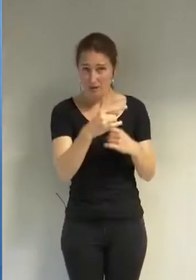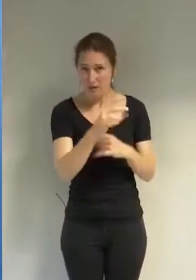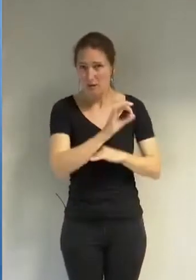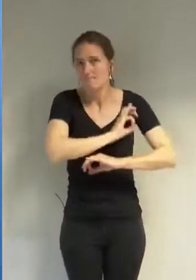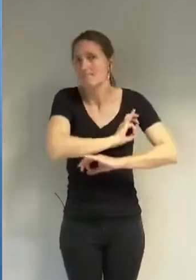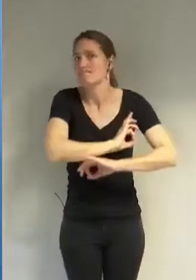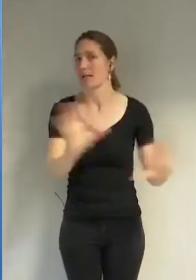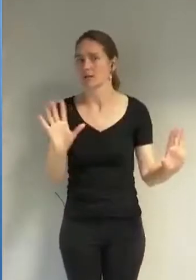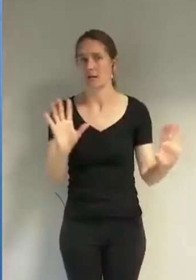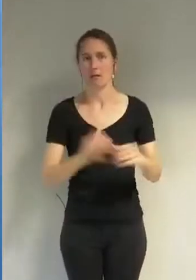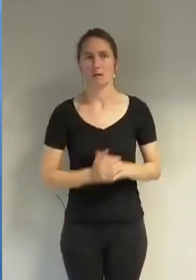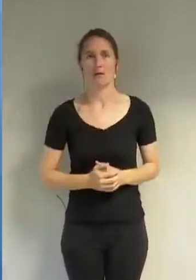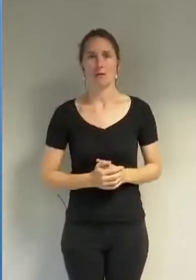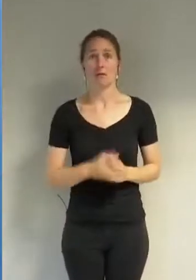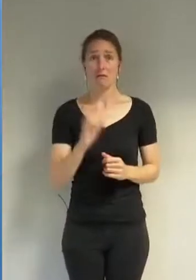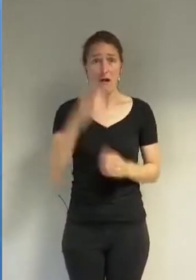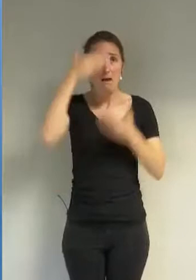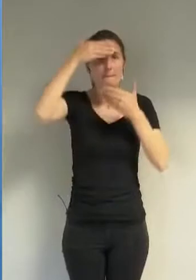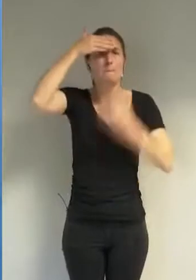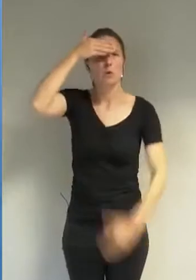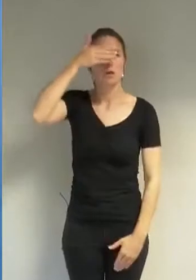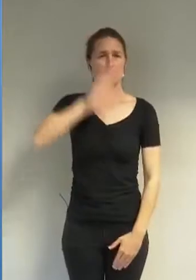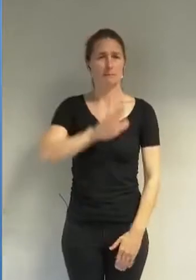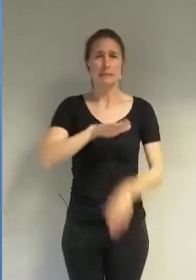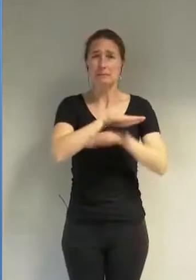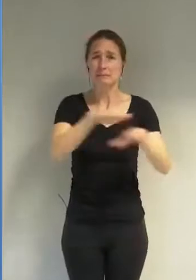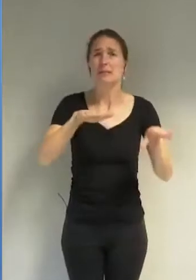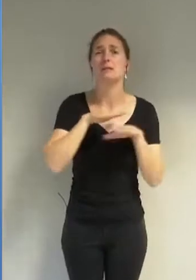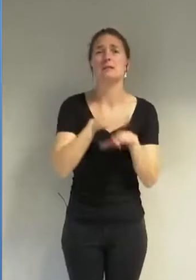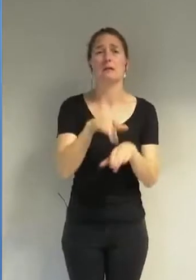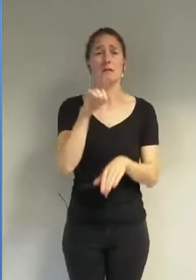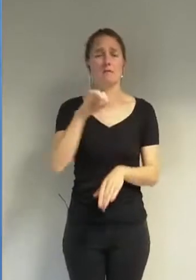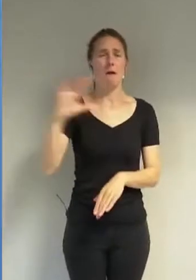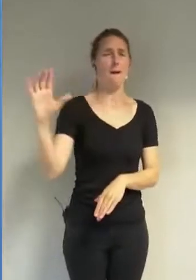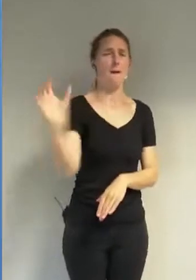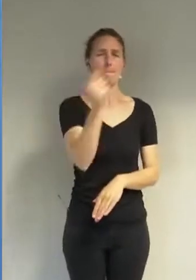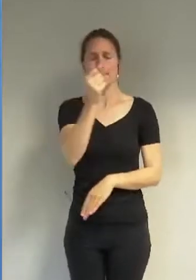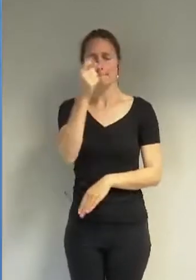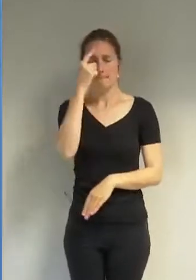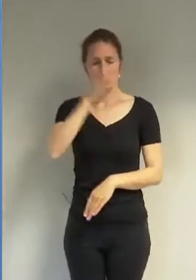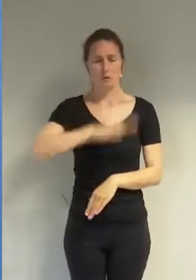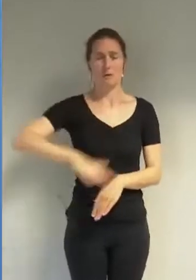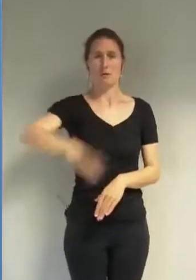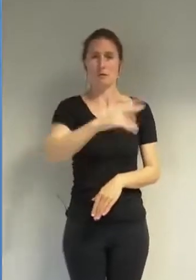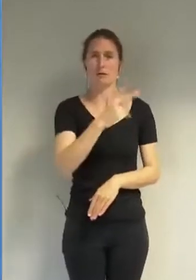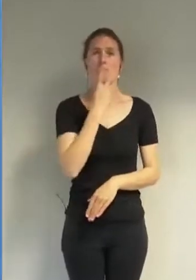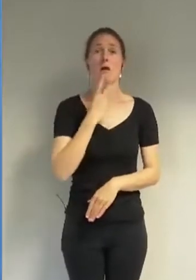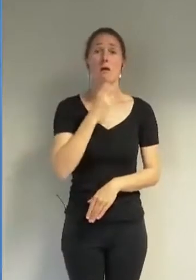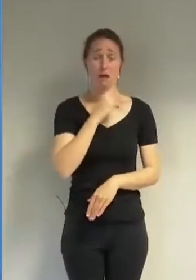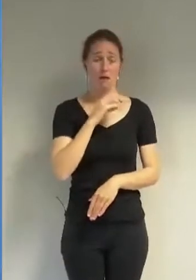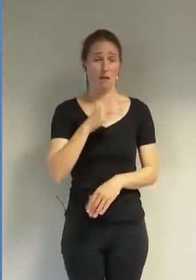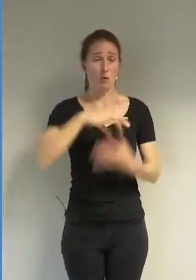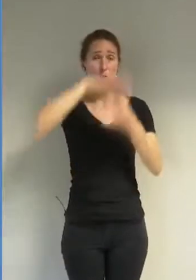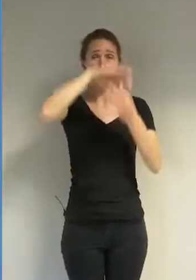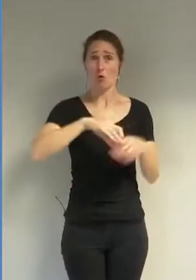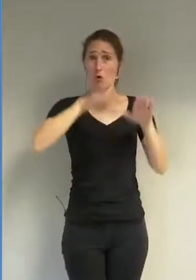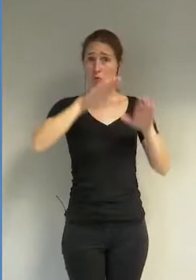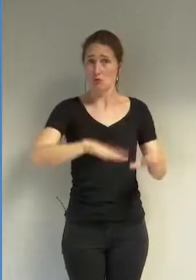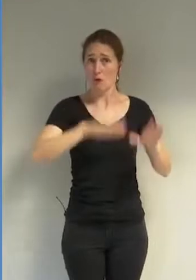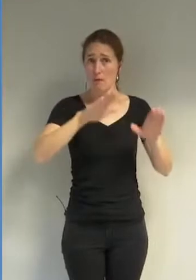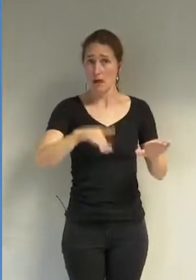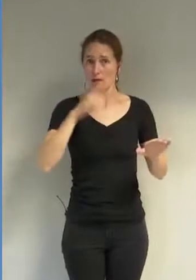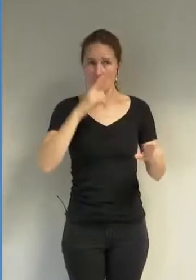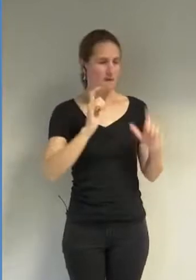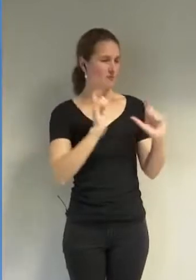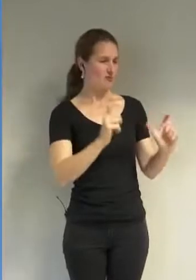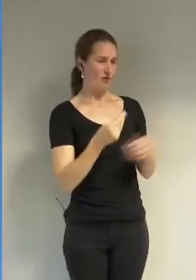» Votre burkini est en réalité la seule perspective que vous offrez aux grenobloises et grenoblois de confession musulmane. Comme si